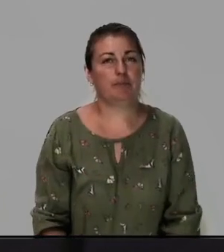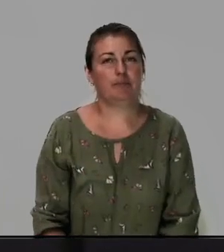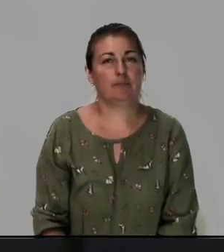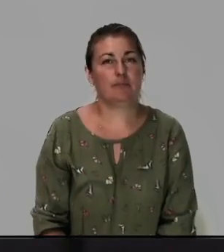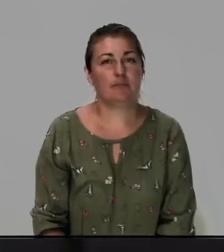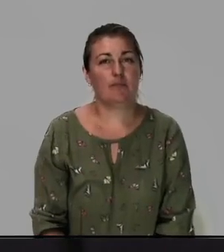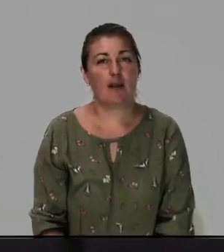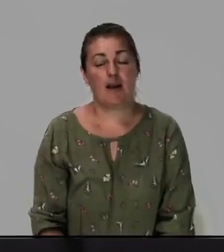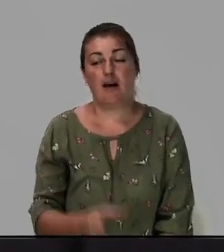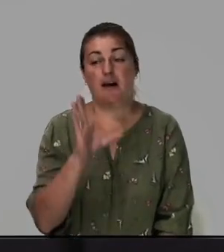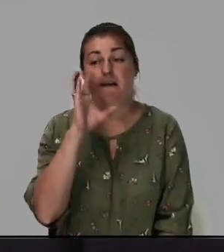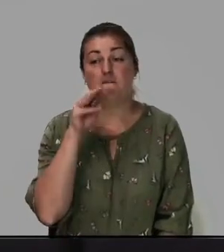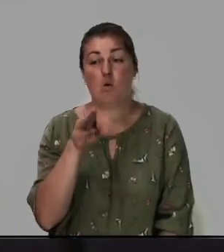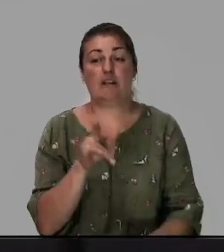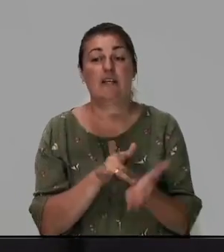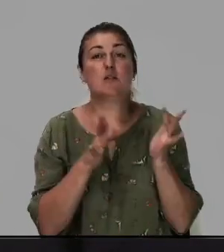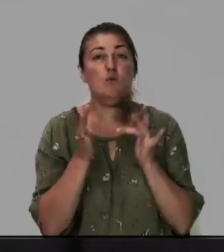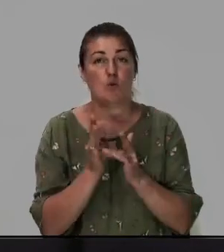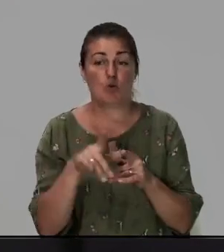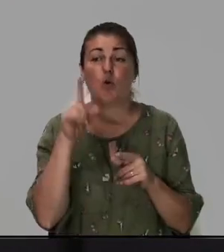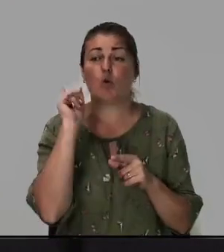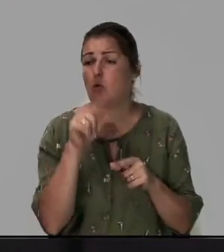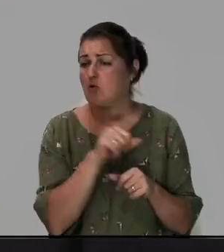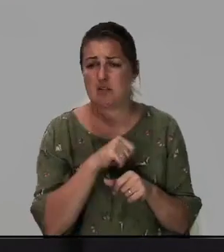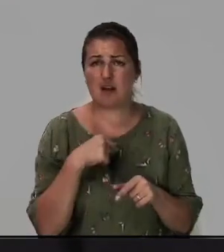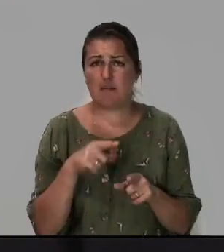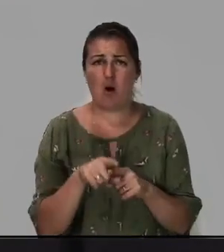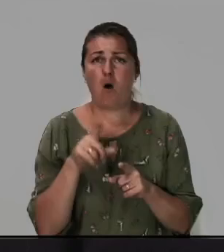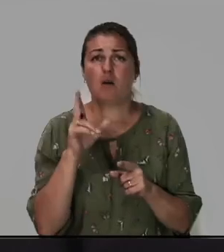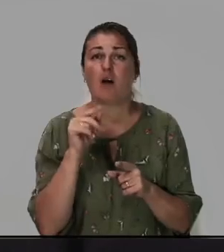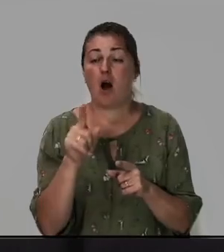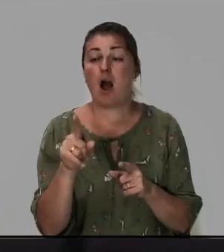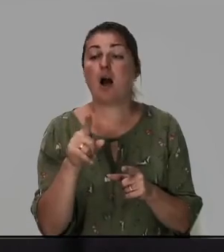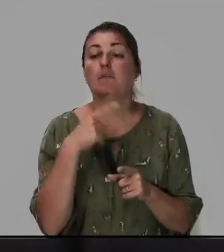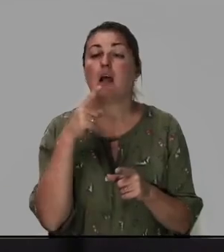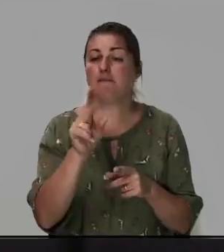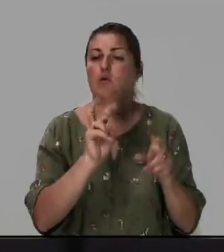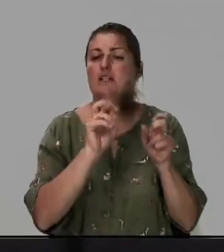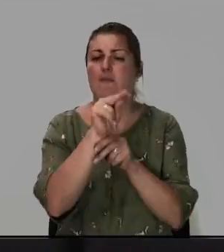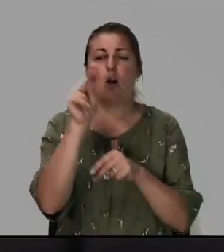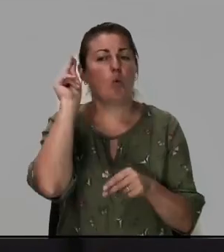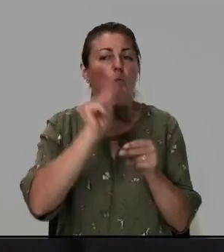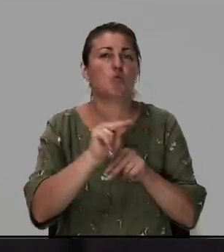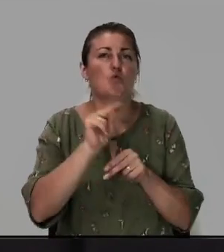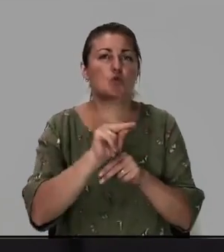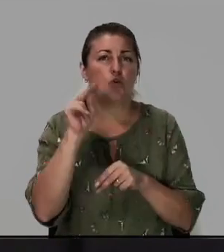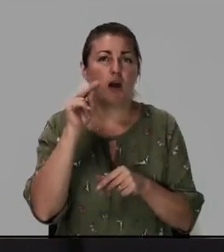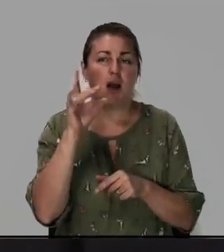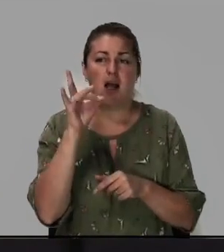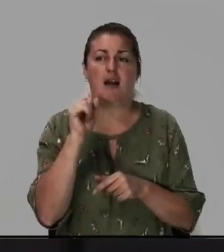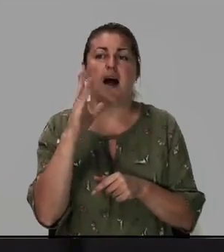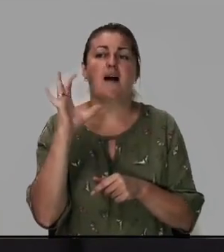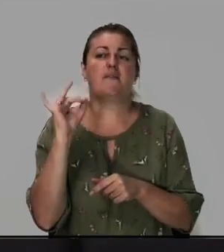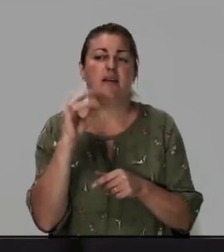и вот Иисус то же самое Он первосвященник его называли учителем Равви называли его